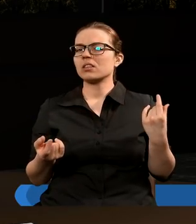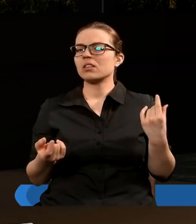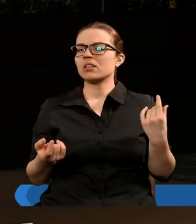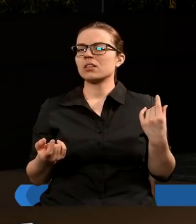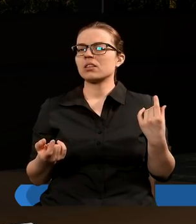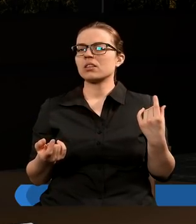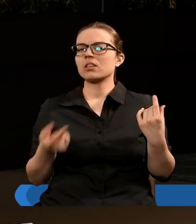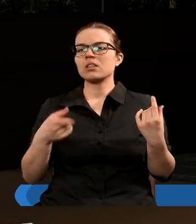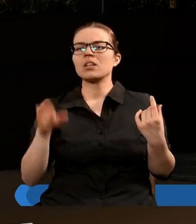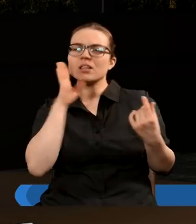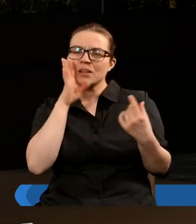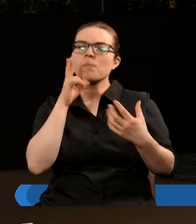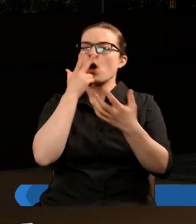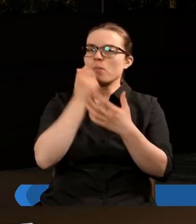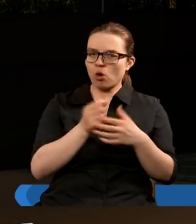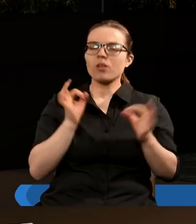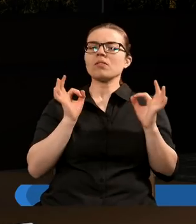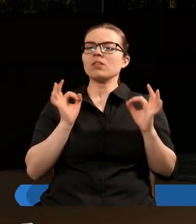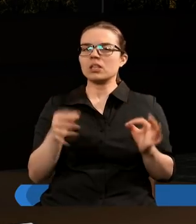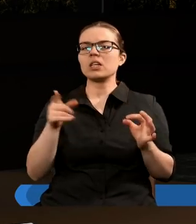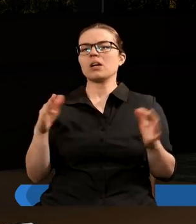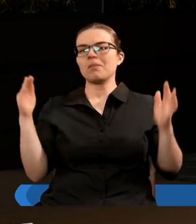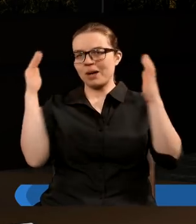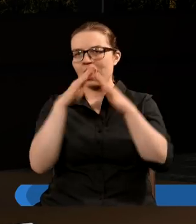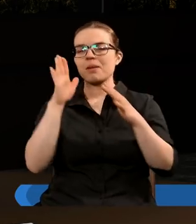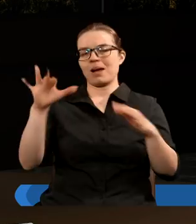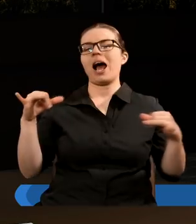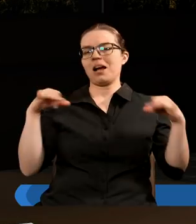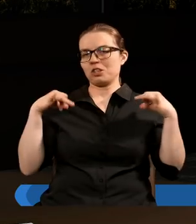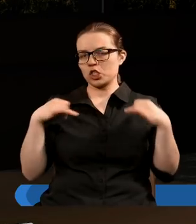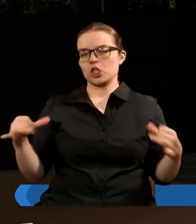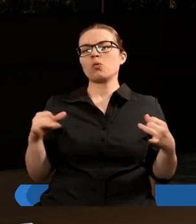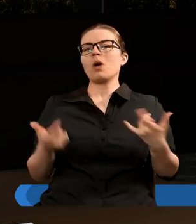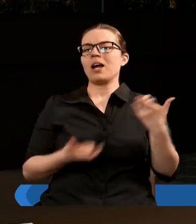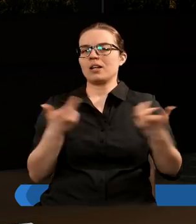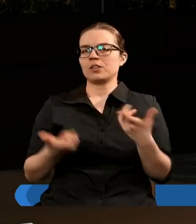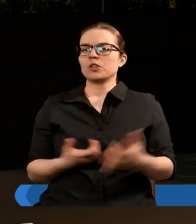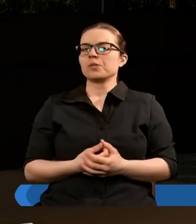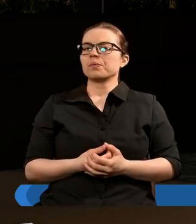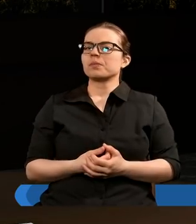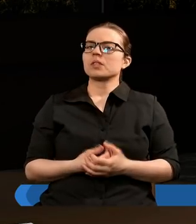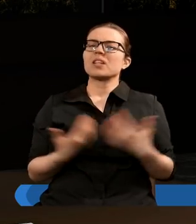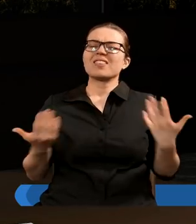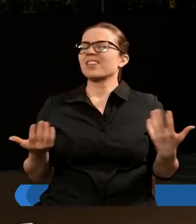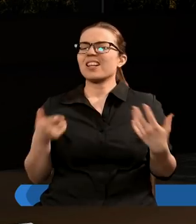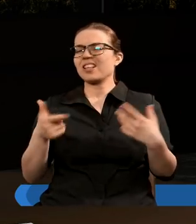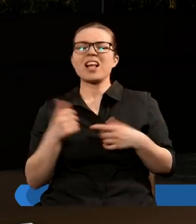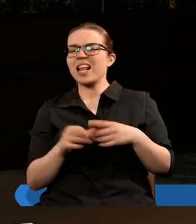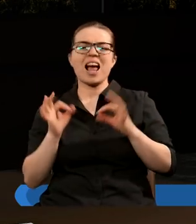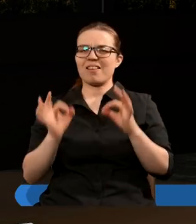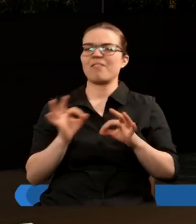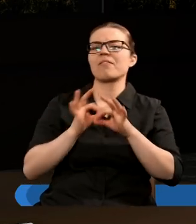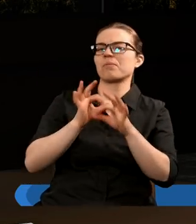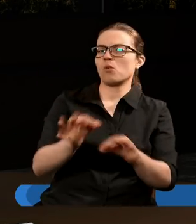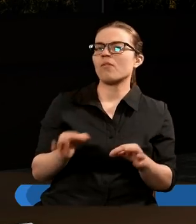tym samym potwierdzają, że papiestwo ma taką siłę, ale nie jest to jeszcze wprowadzone,